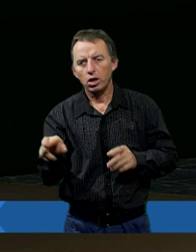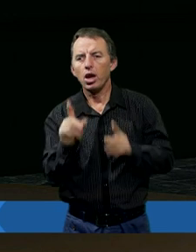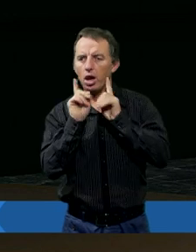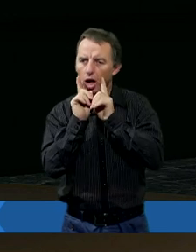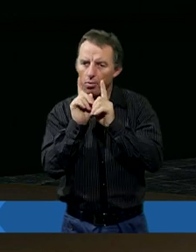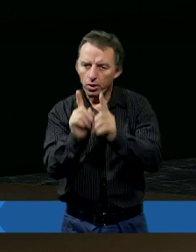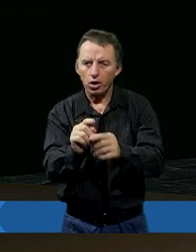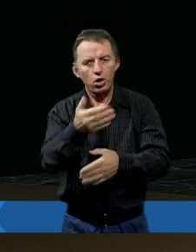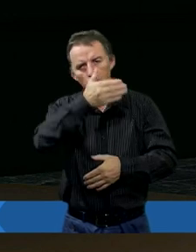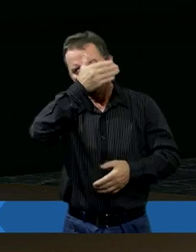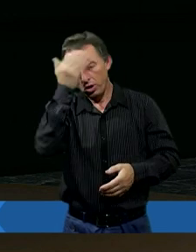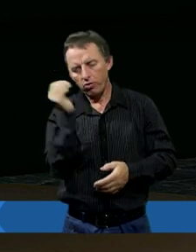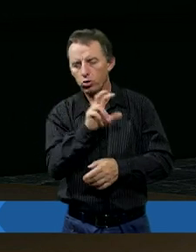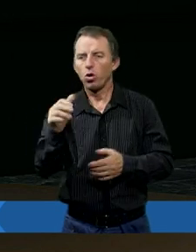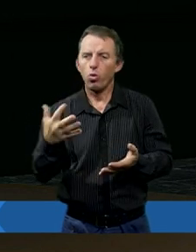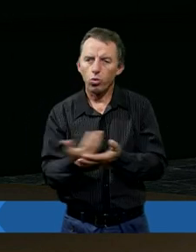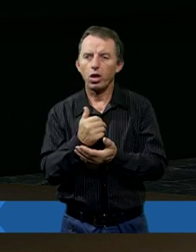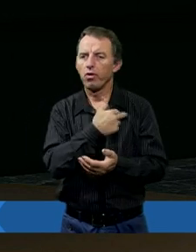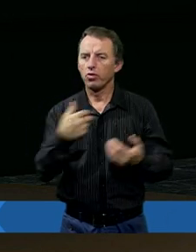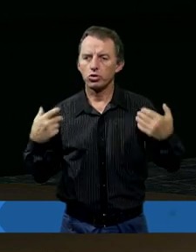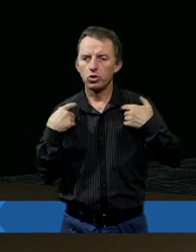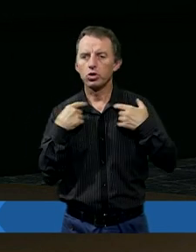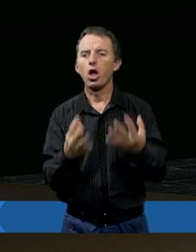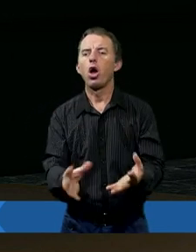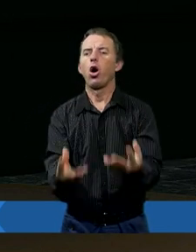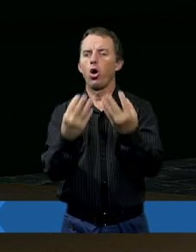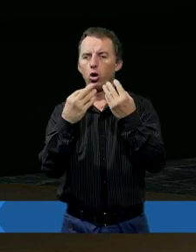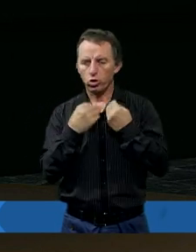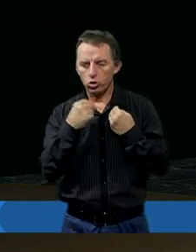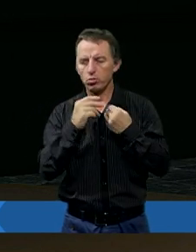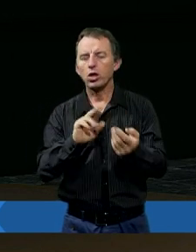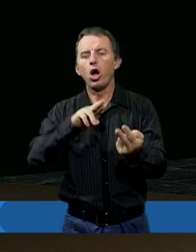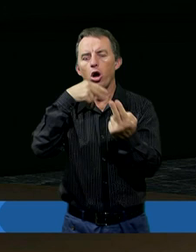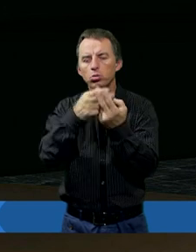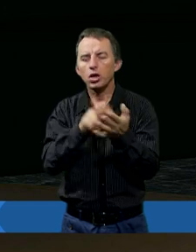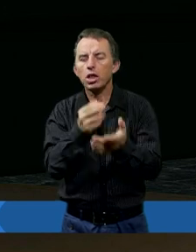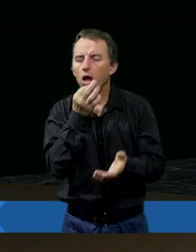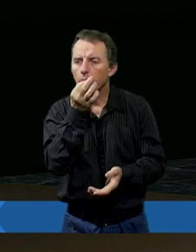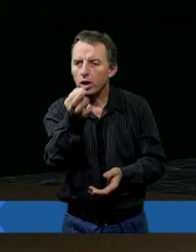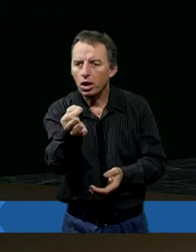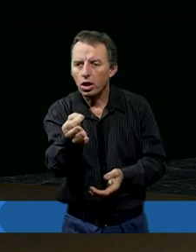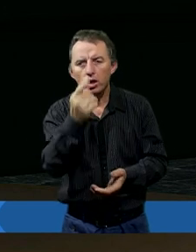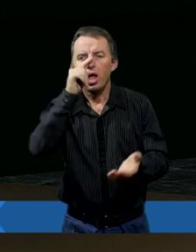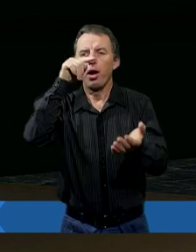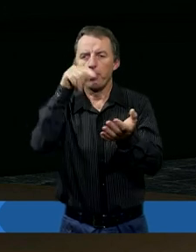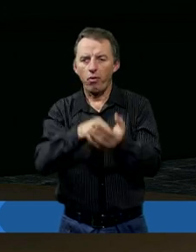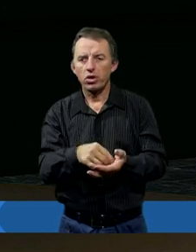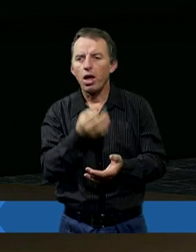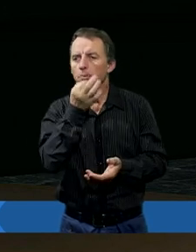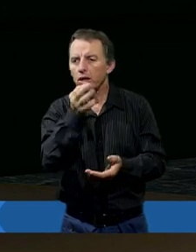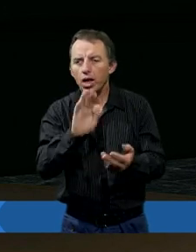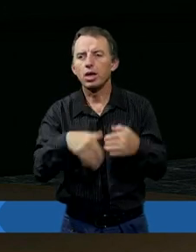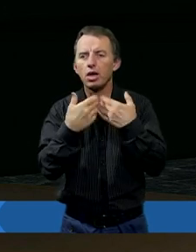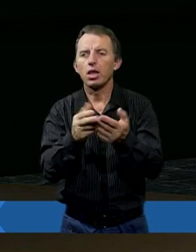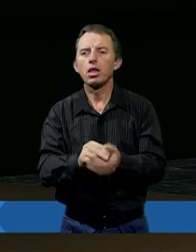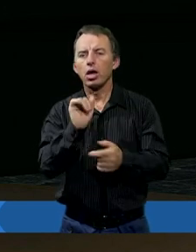naprawdę nie wiem, czy uda nam się w tym życiu otrzymać odpowiedź na to pytanie. Co nie znaczy, że nie powinniśmy tych pytań